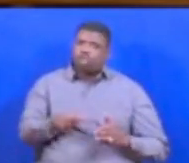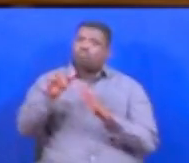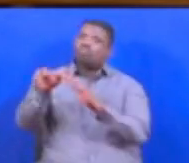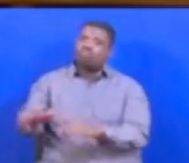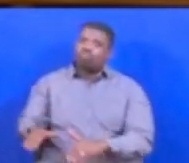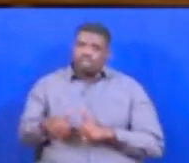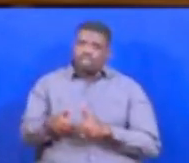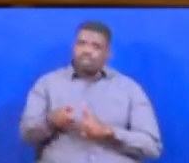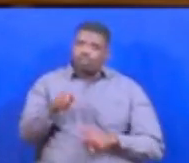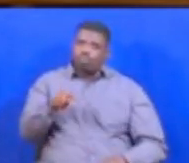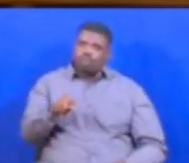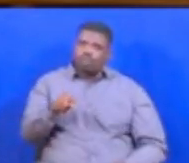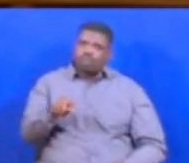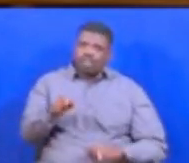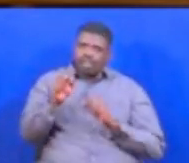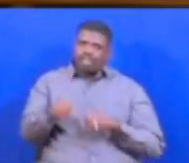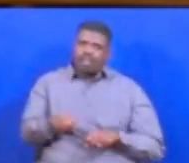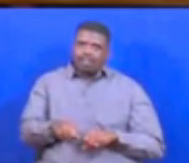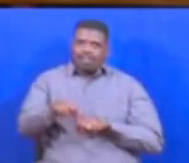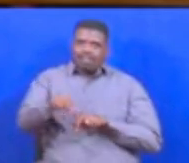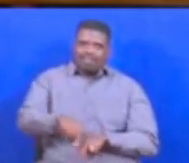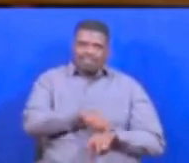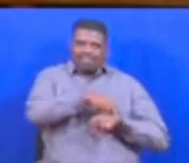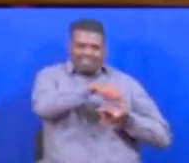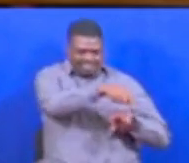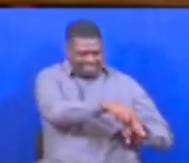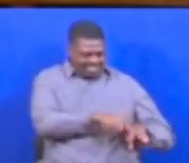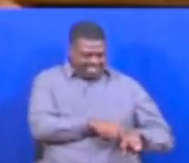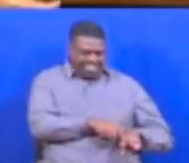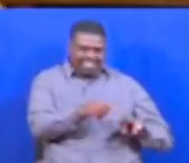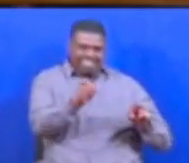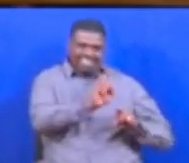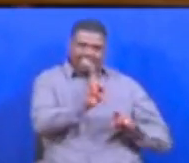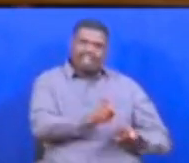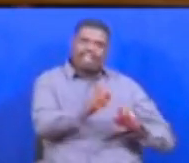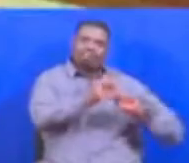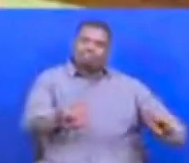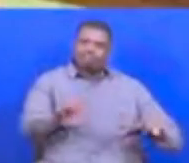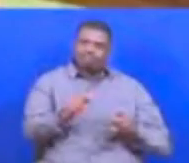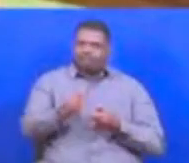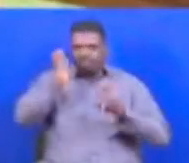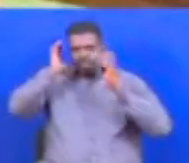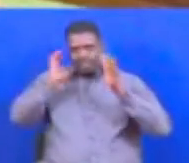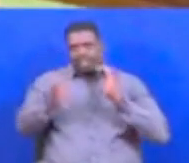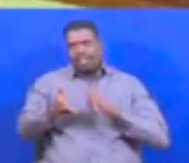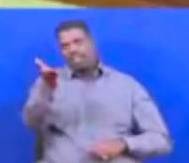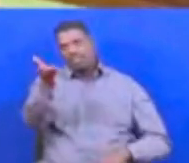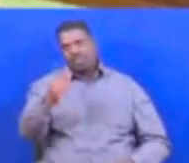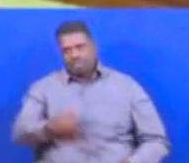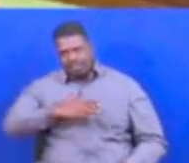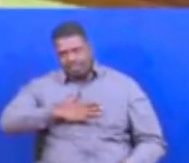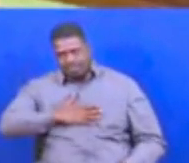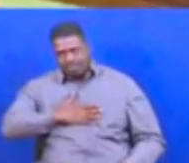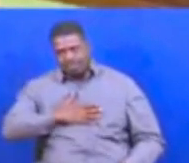wewe razma tu utafaa kandambiri moja nyekundu moja kijia nitokome shachanga nyikia a santo islam